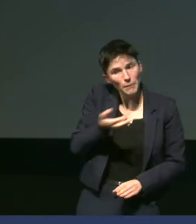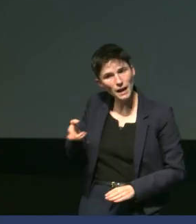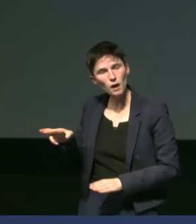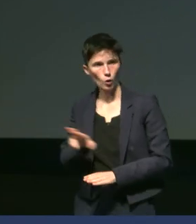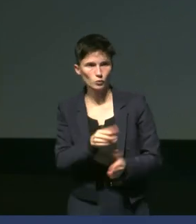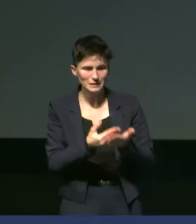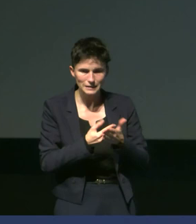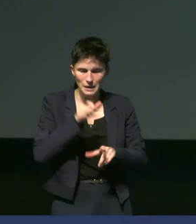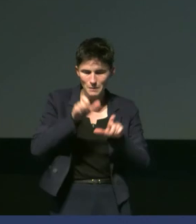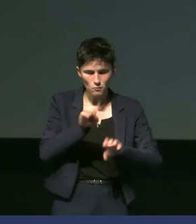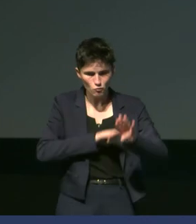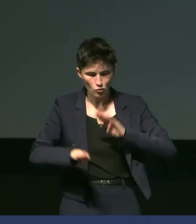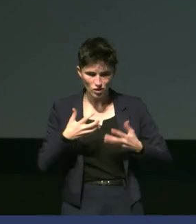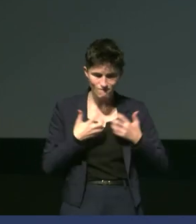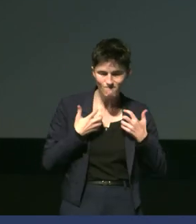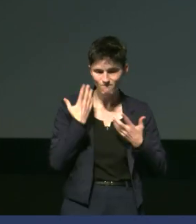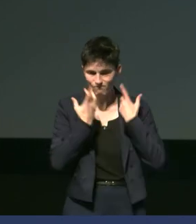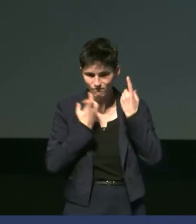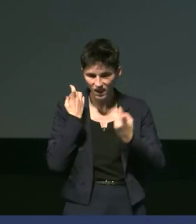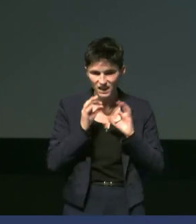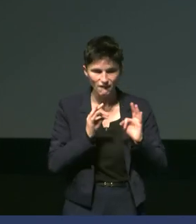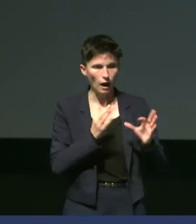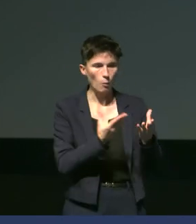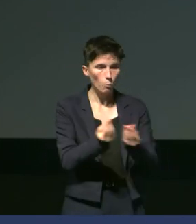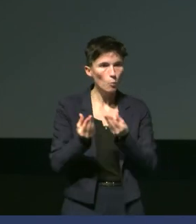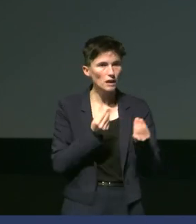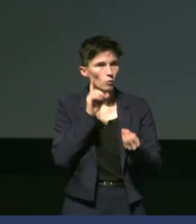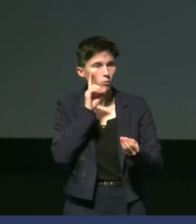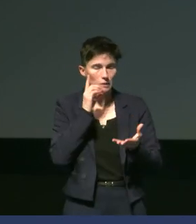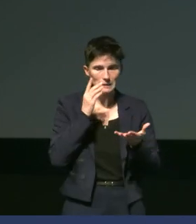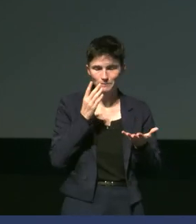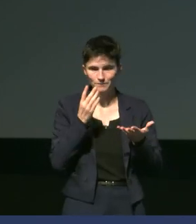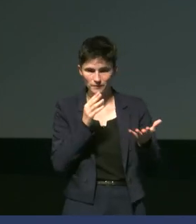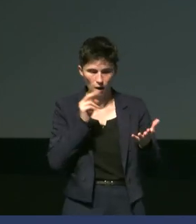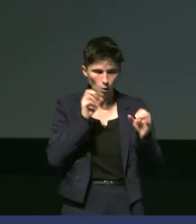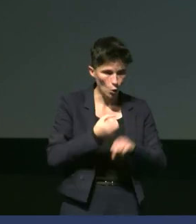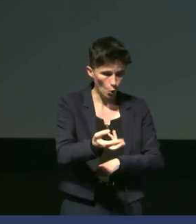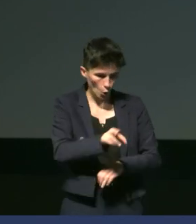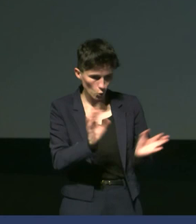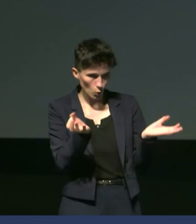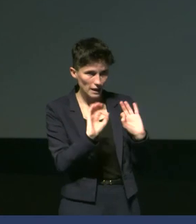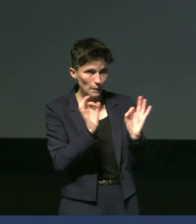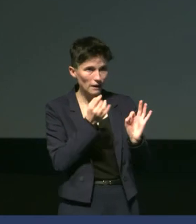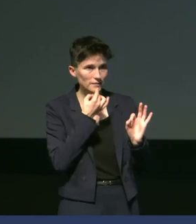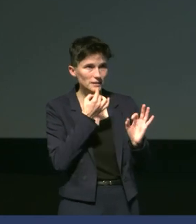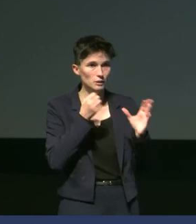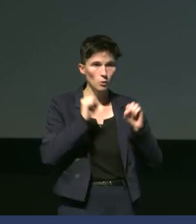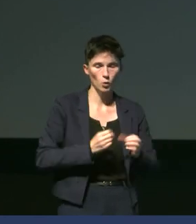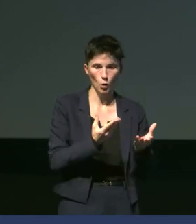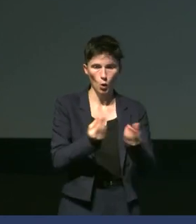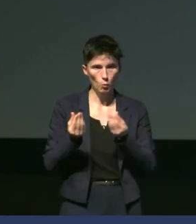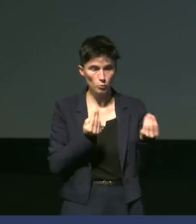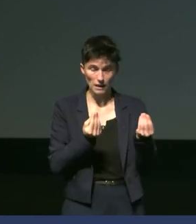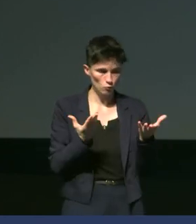de population. Parce que clairement, on va avoir des années où on ne avoir pas de retour. On va avoir une espèce, une population